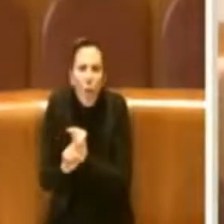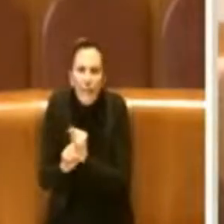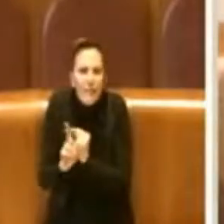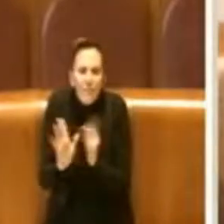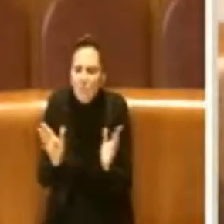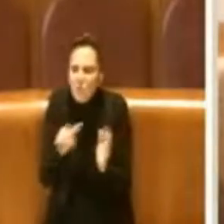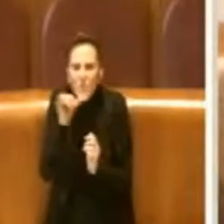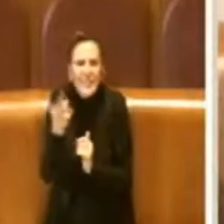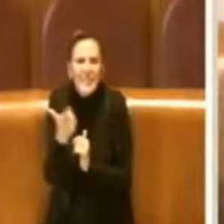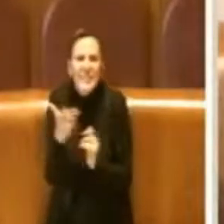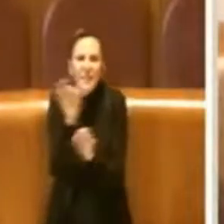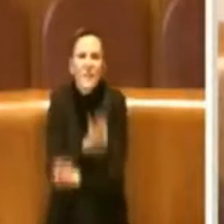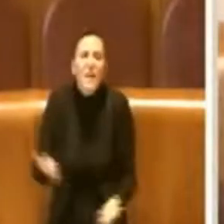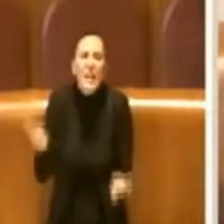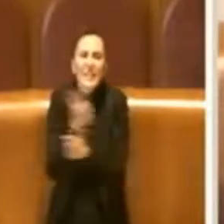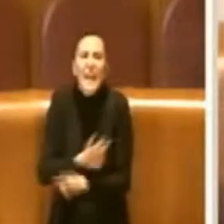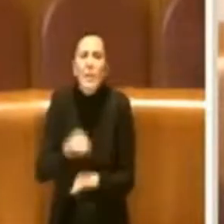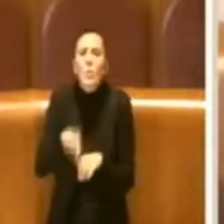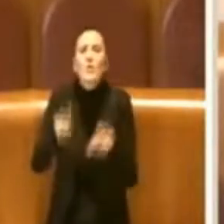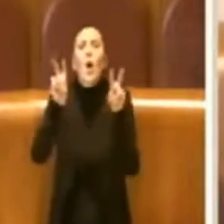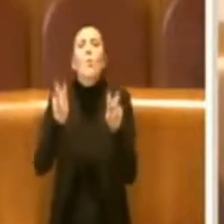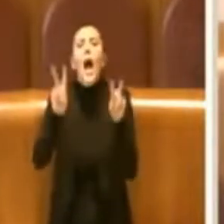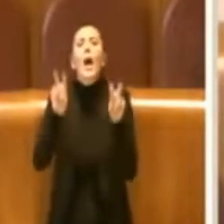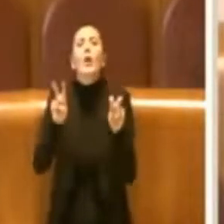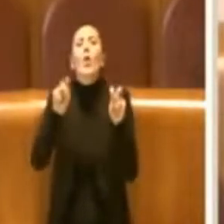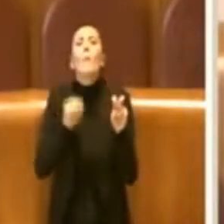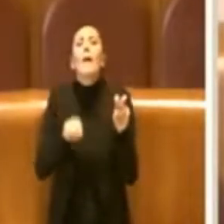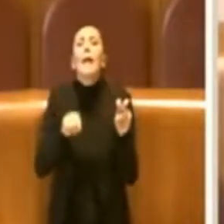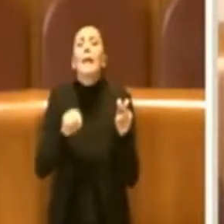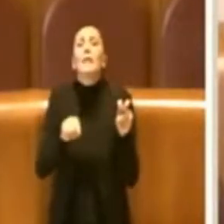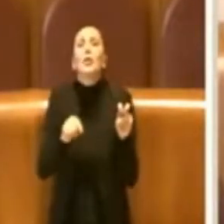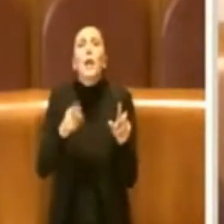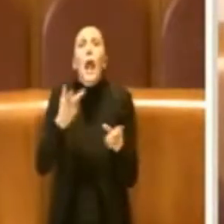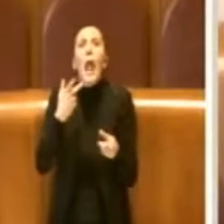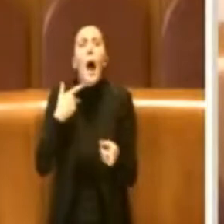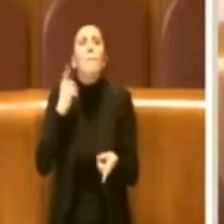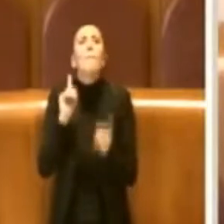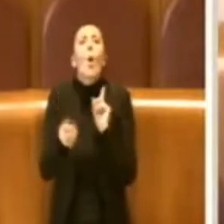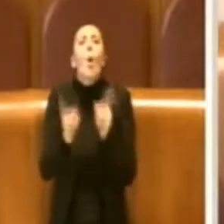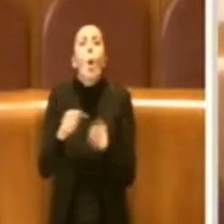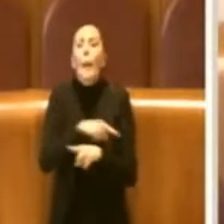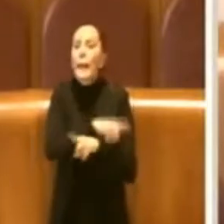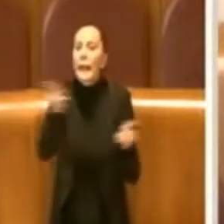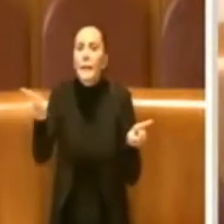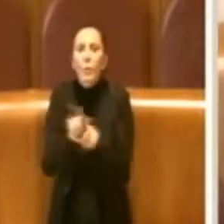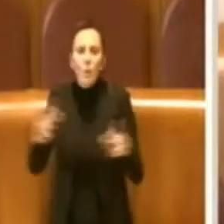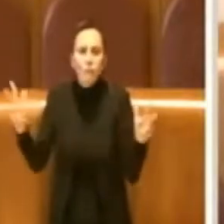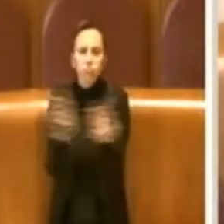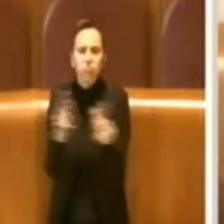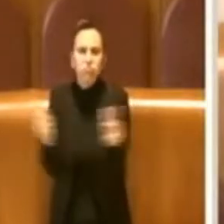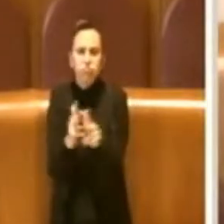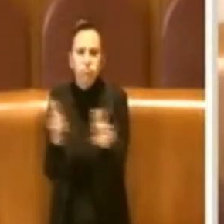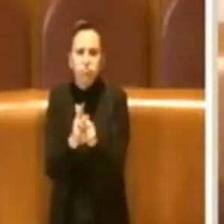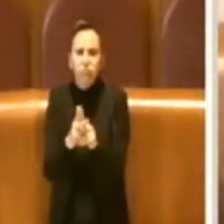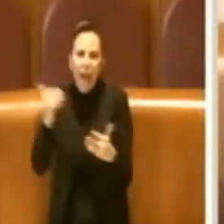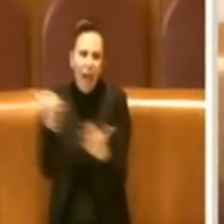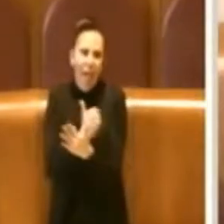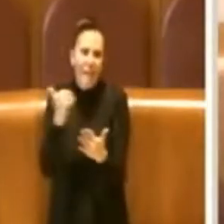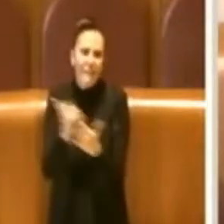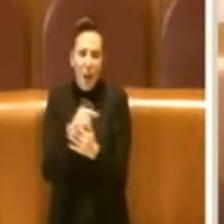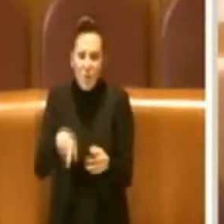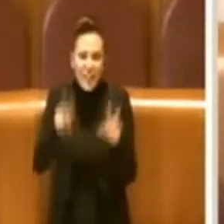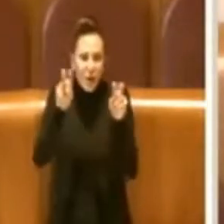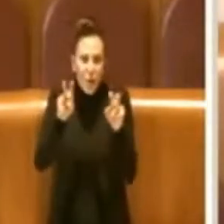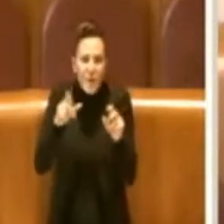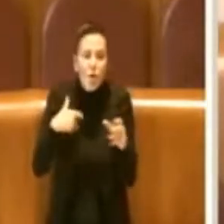è un argomento su cui le forze politiche dovrebbero scontrarsi, questo è un argomento su cui i